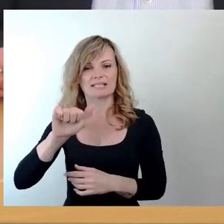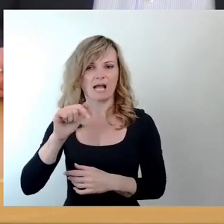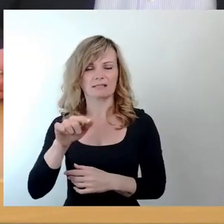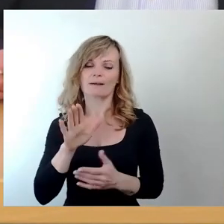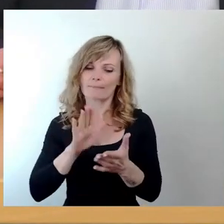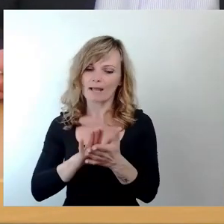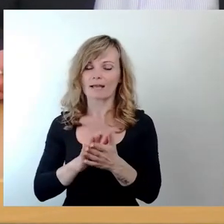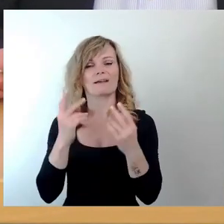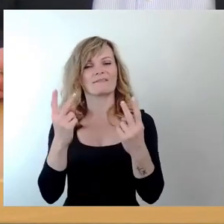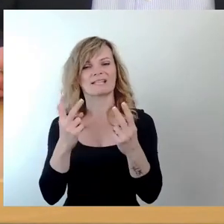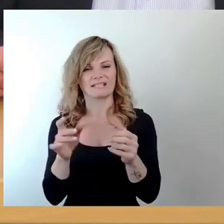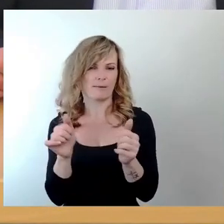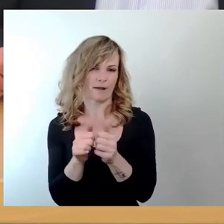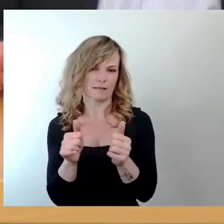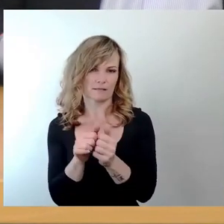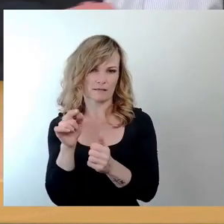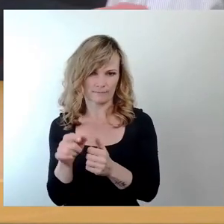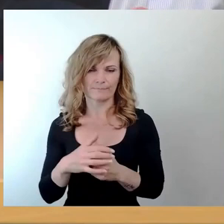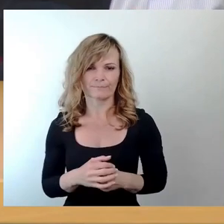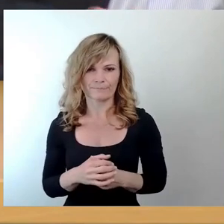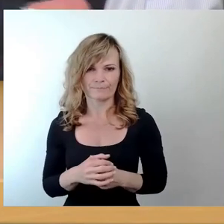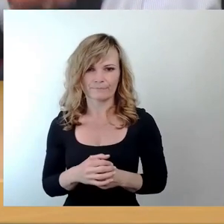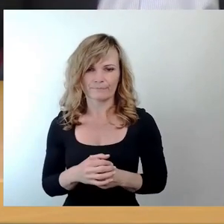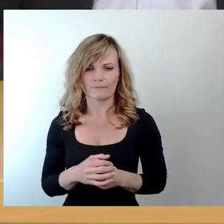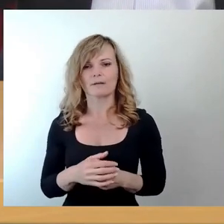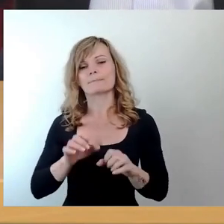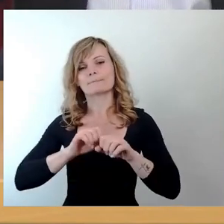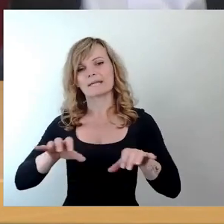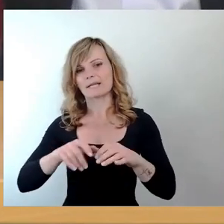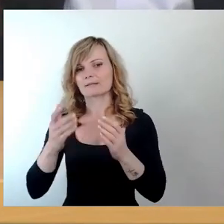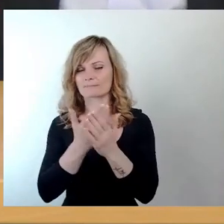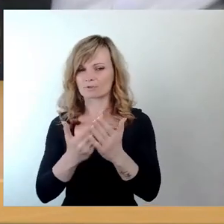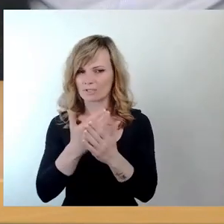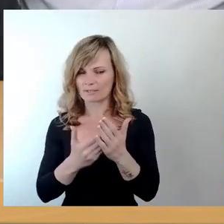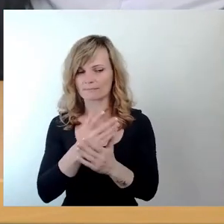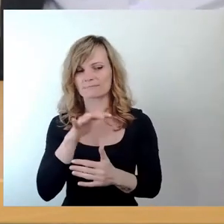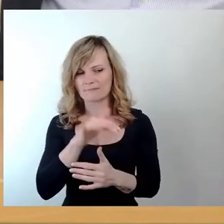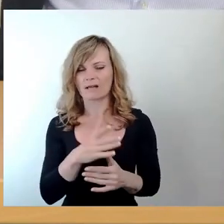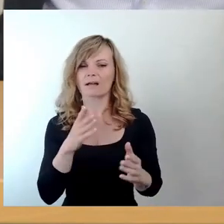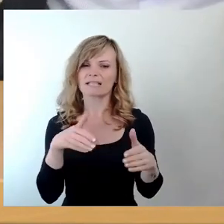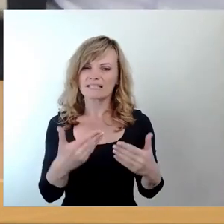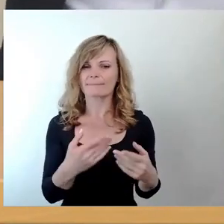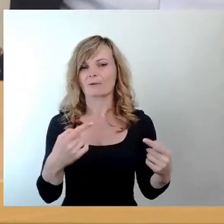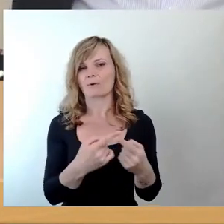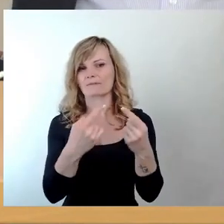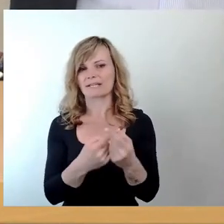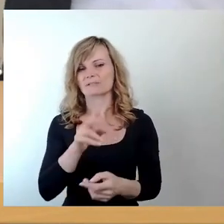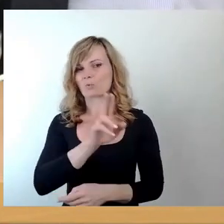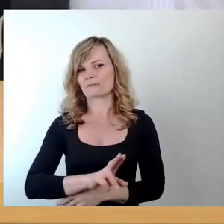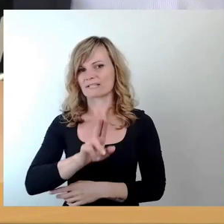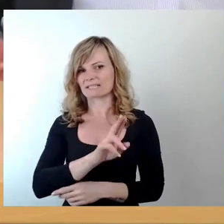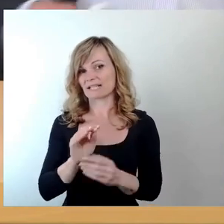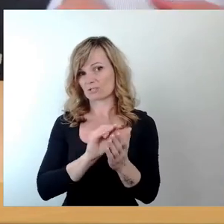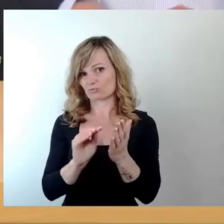in dem in den medienbeschriebenen Konflikt, was das Thema Universitätsschule angeht, haben